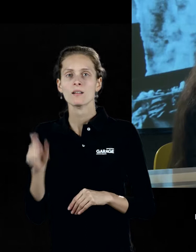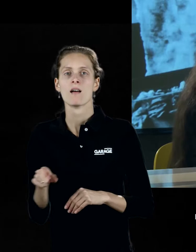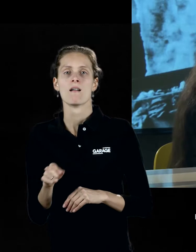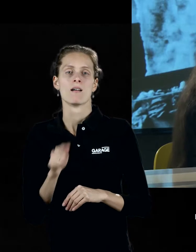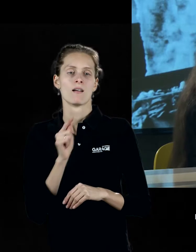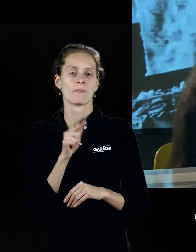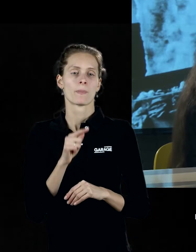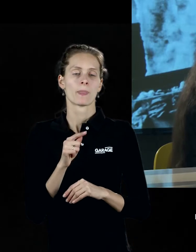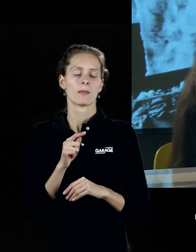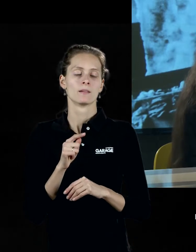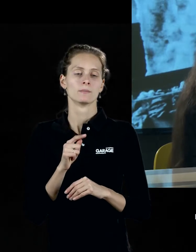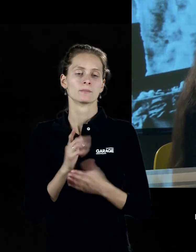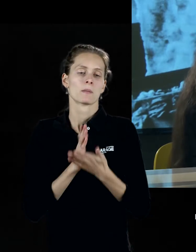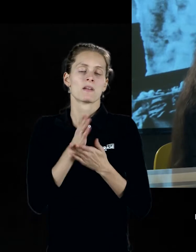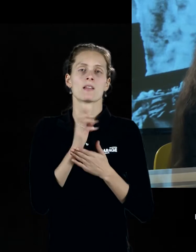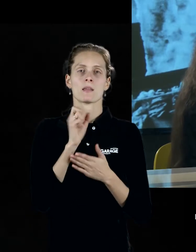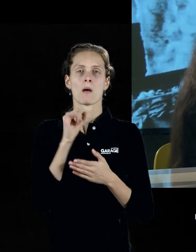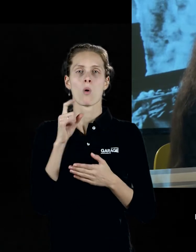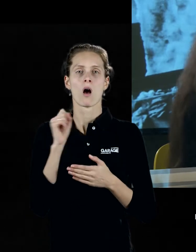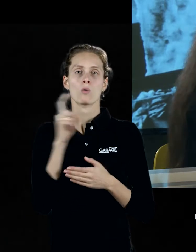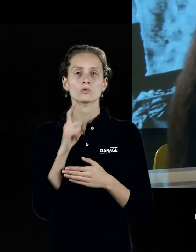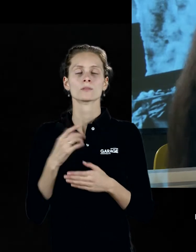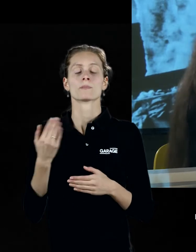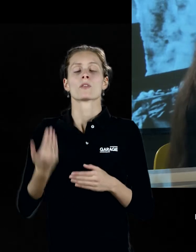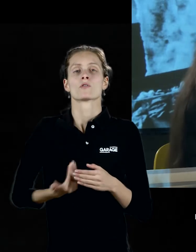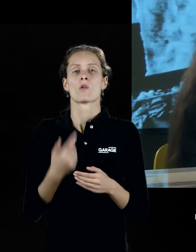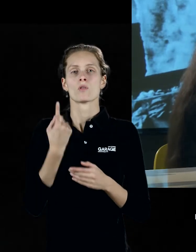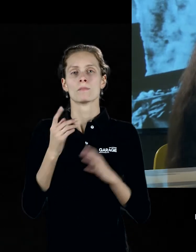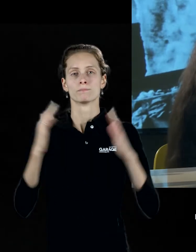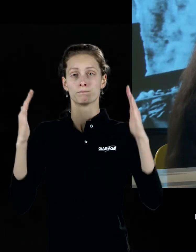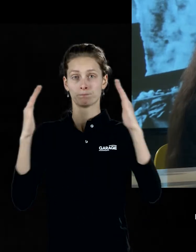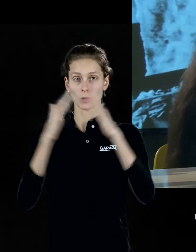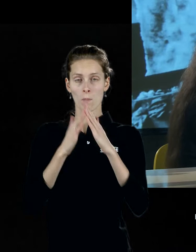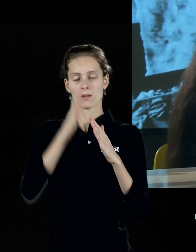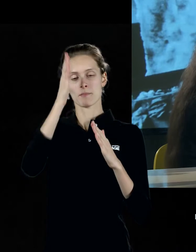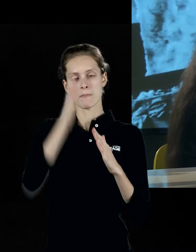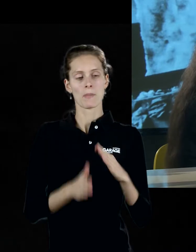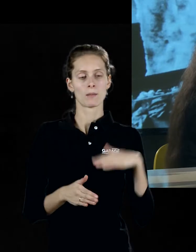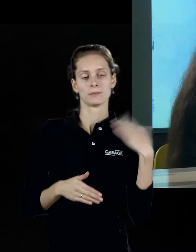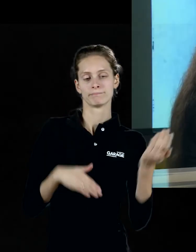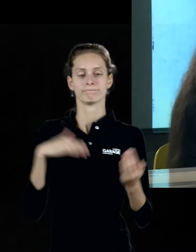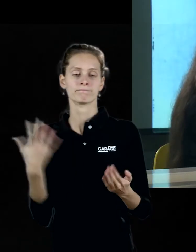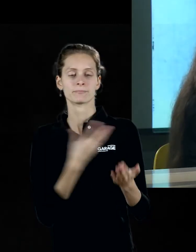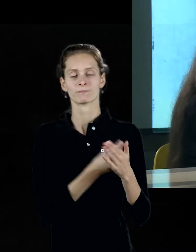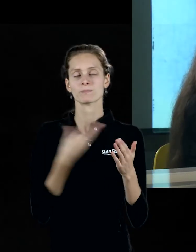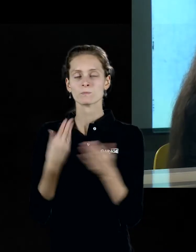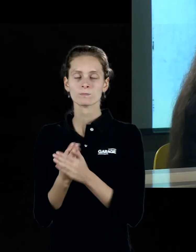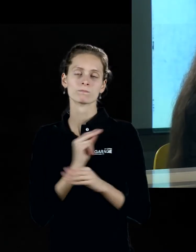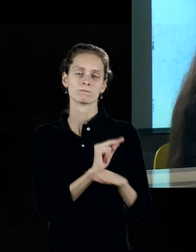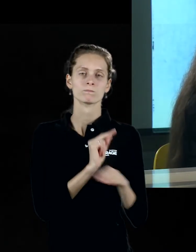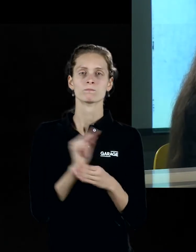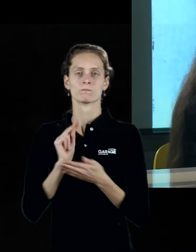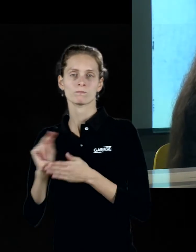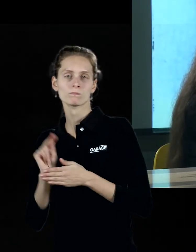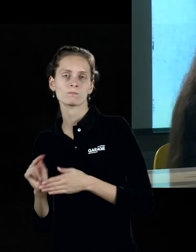разделенный на две семьи. Это действительно было так. Это, видимо, интересно было бы их послушать. Поэтому Клей стал